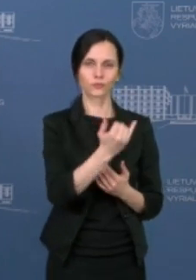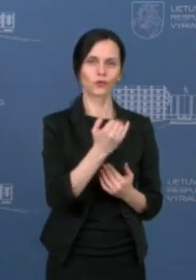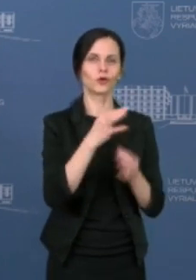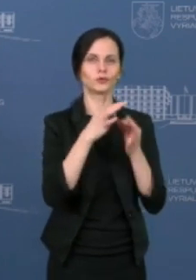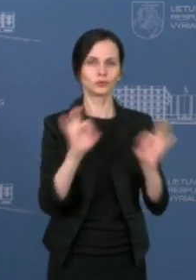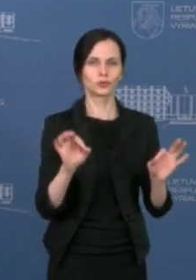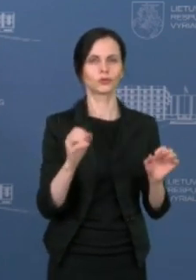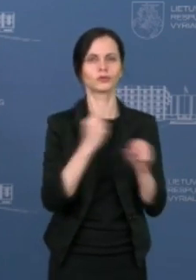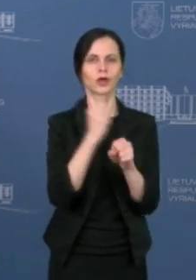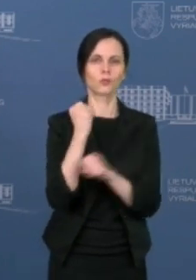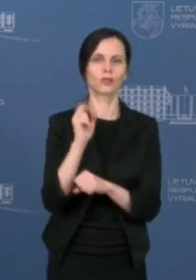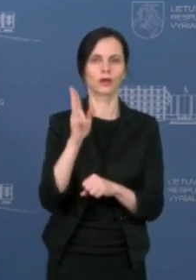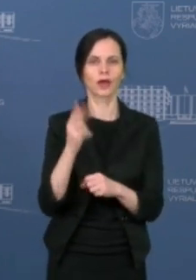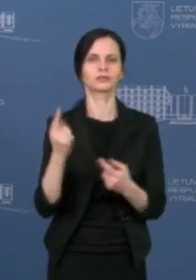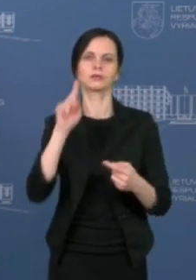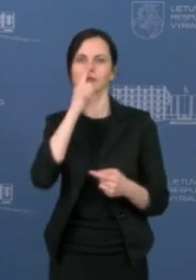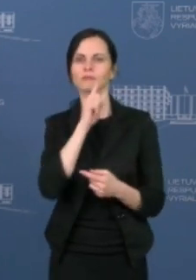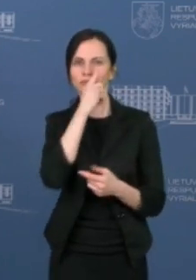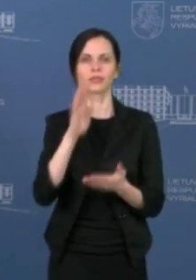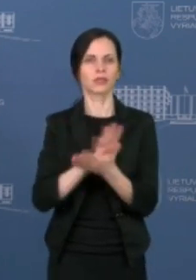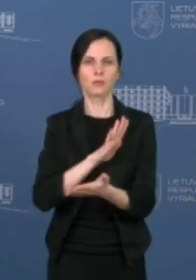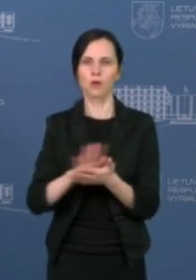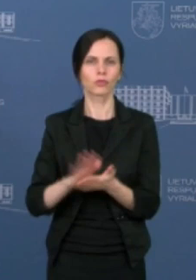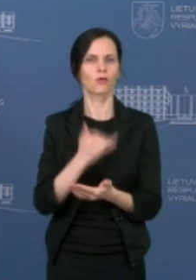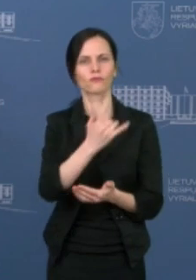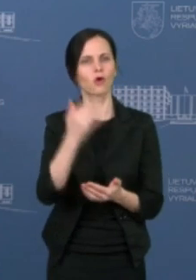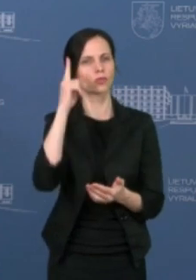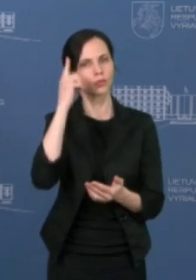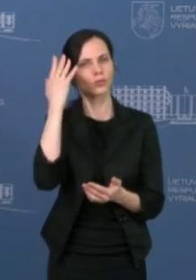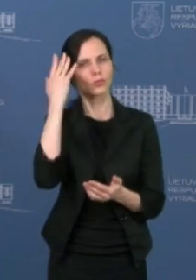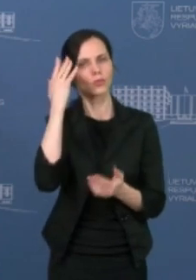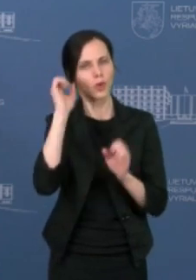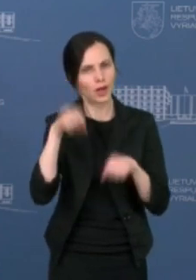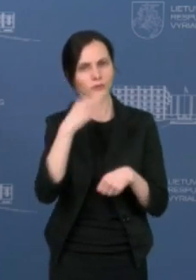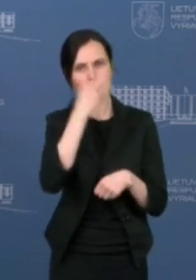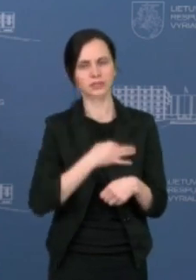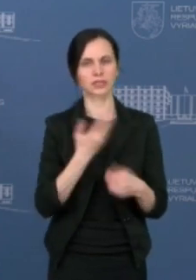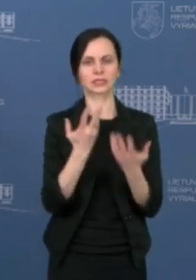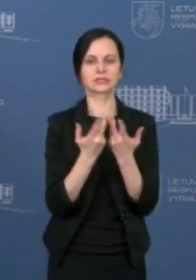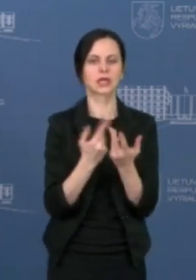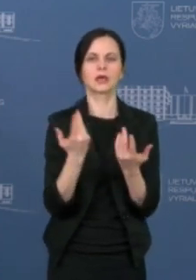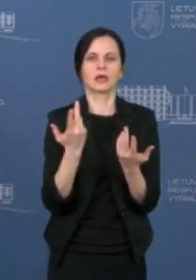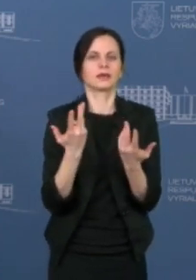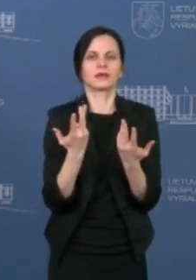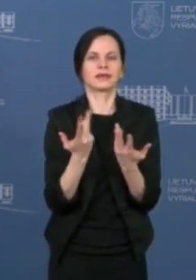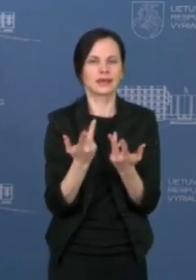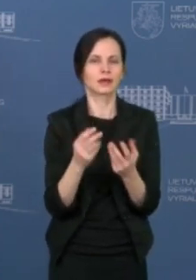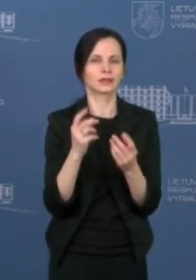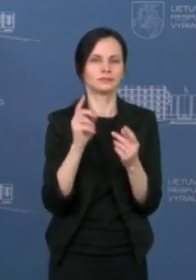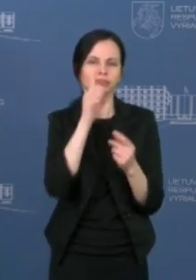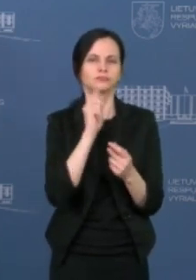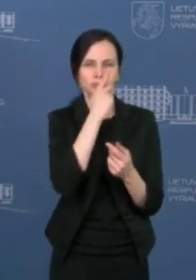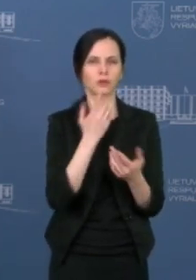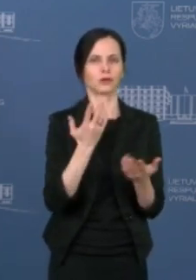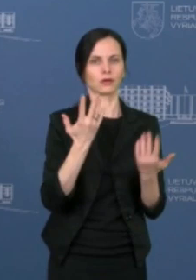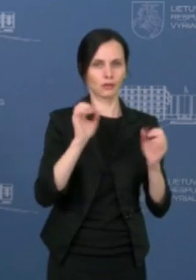testuotis nemokamai. Gal galite patikslinti, kiek tokių testų yra numatyta ir kiek tai kainuos valstybei? Ir